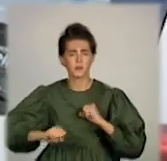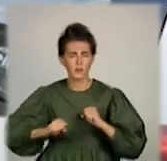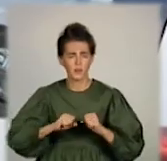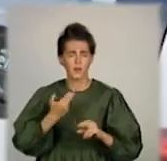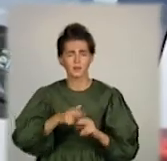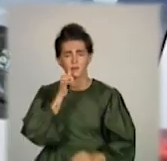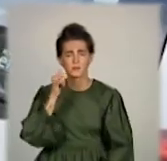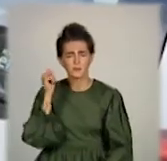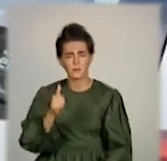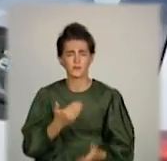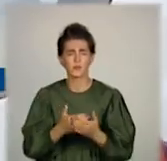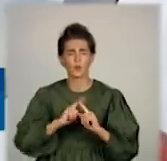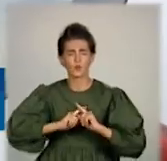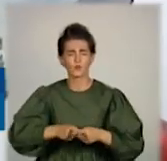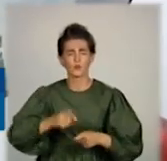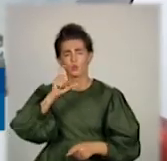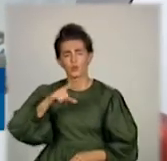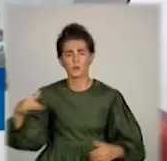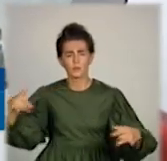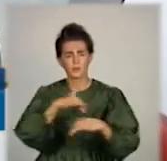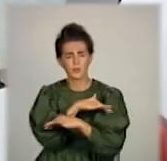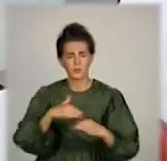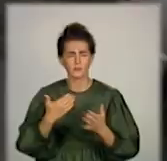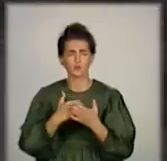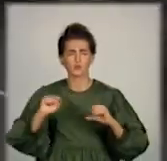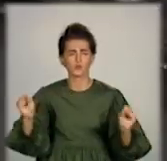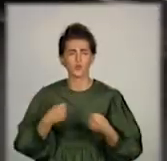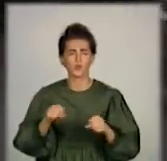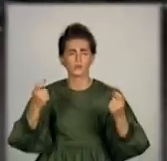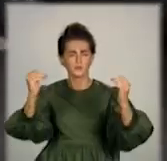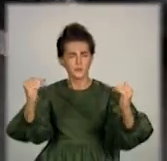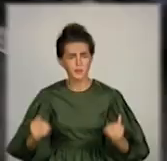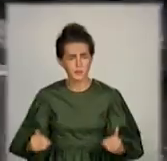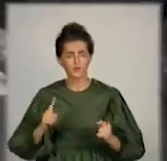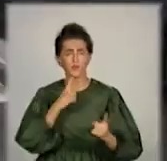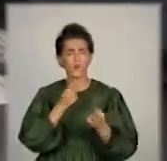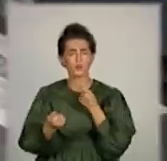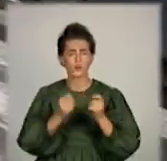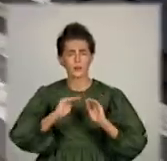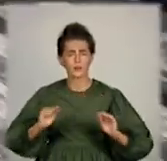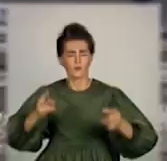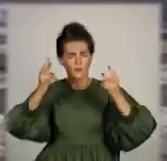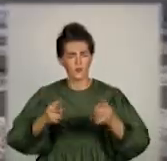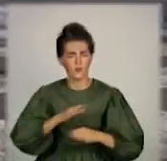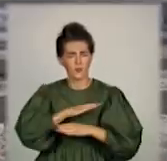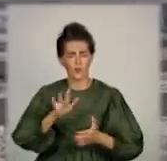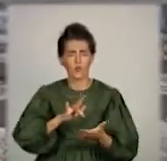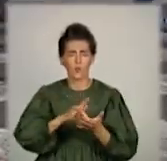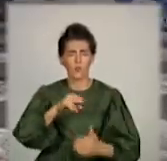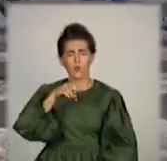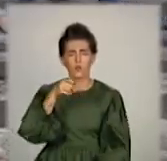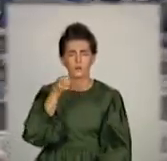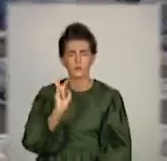Пропускайте, будь ласка, пешеходів, знижайте швидкість. Аби берегти дітей від аварії, у Покровську поліцейські проводять